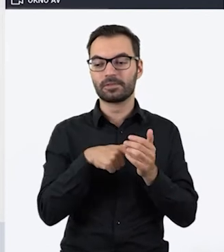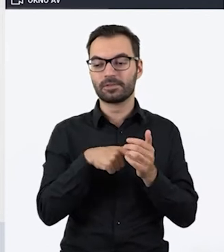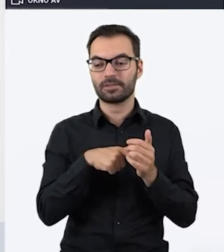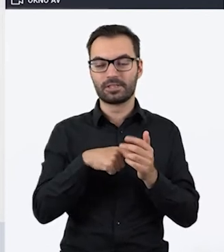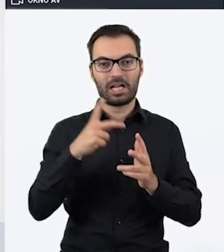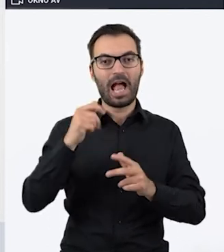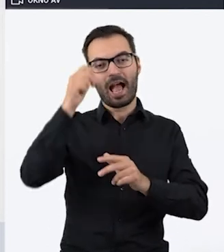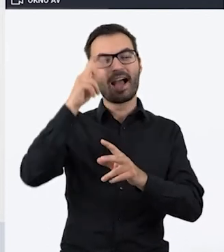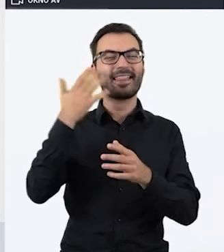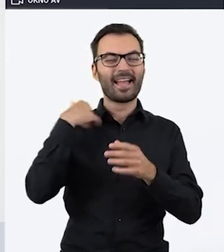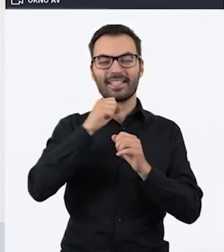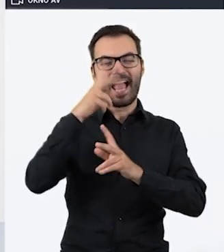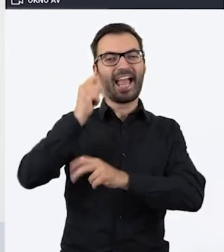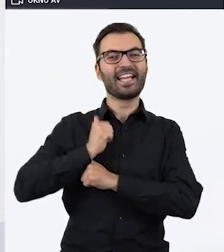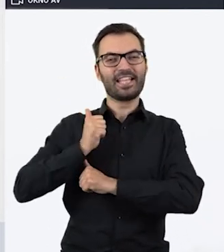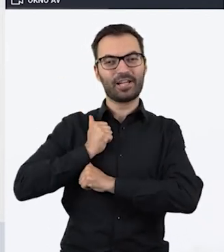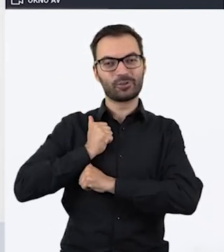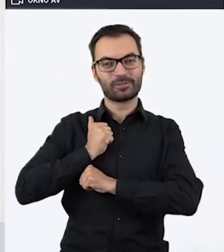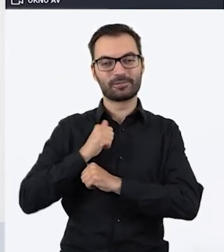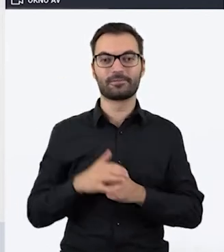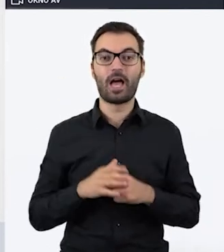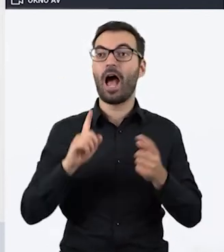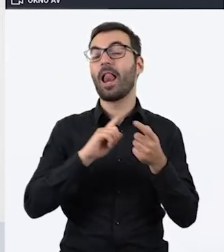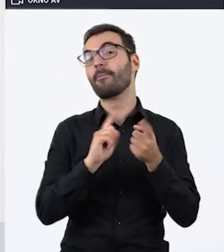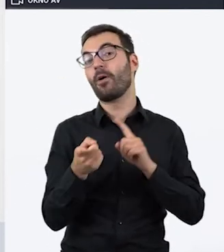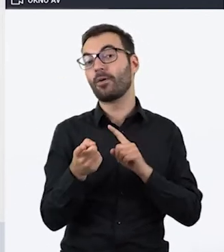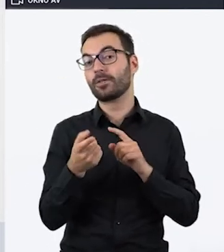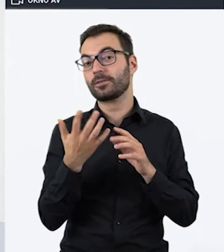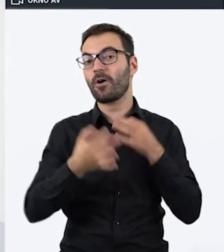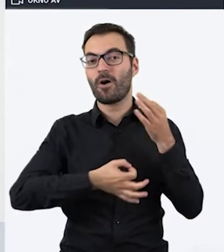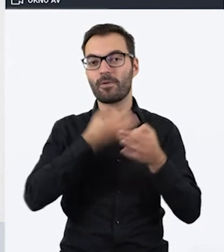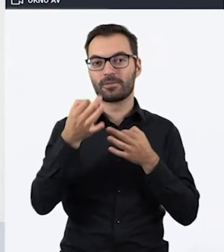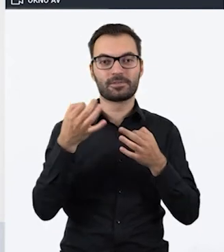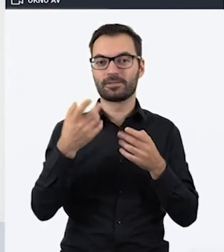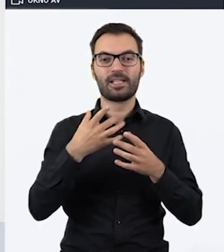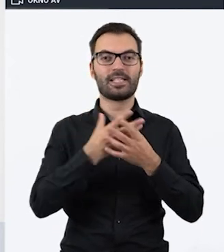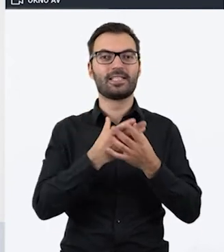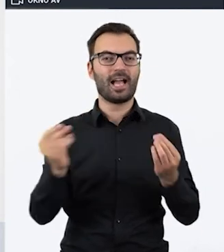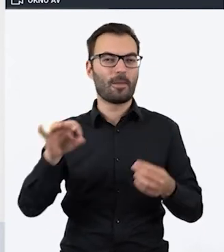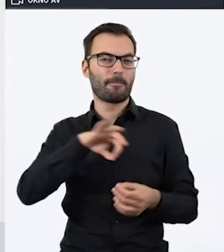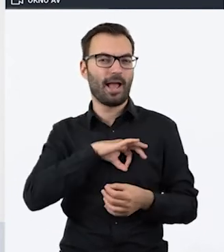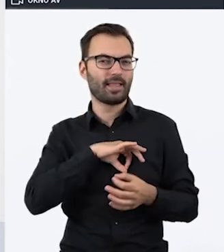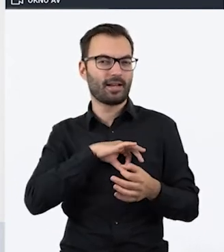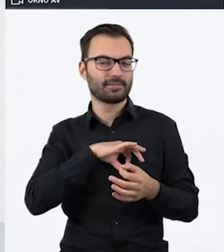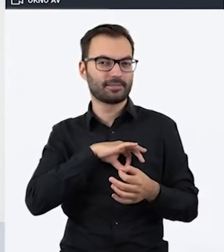w postać rycerzy. A być może będziemy chcieli opowiedzieć historię zaginionego medalu